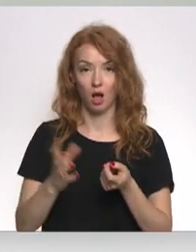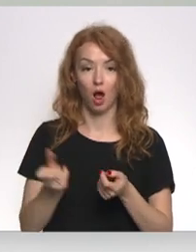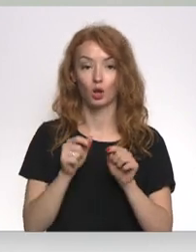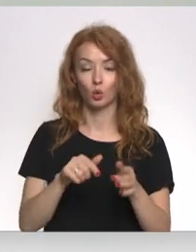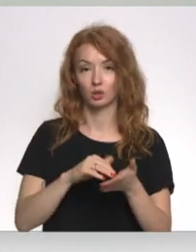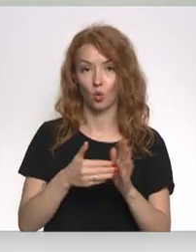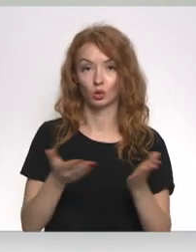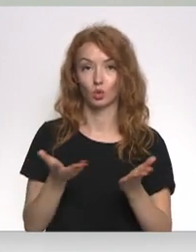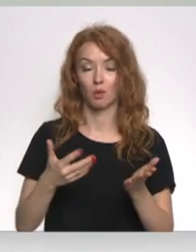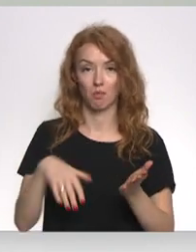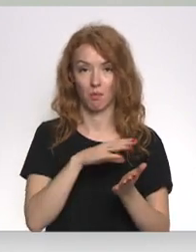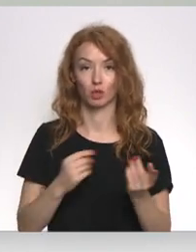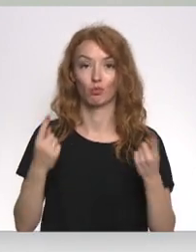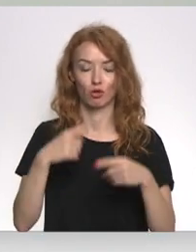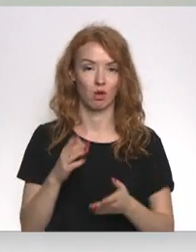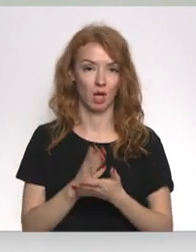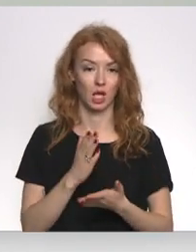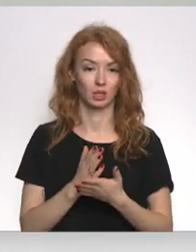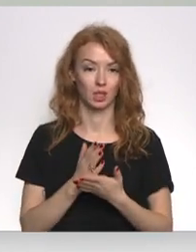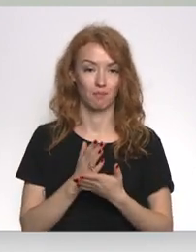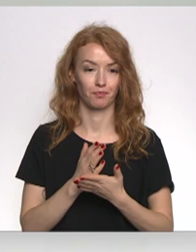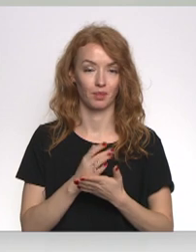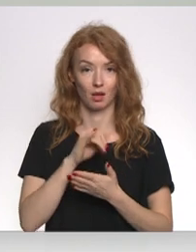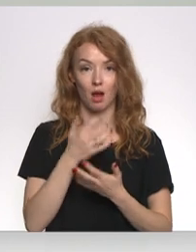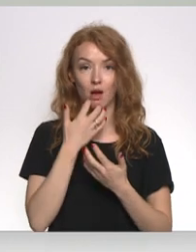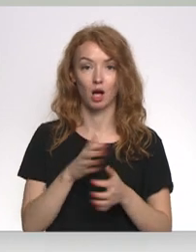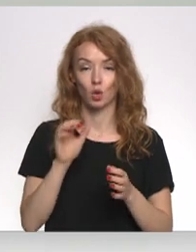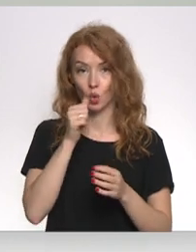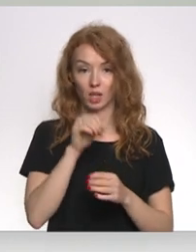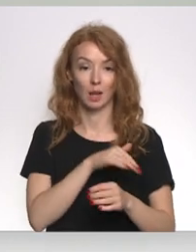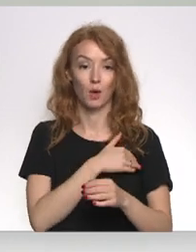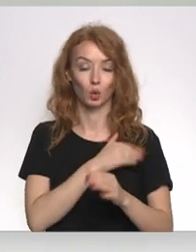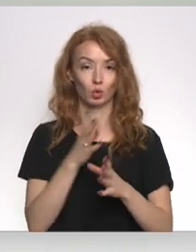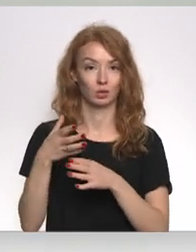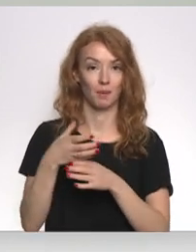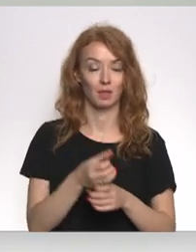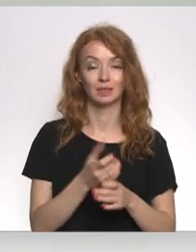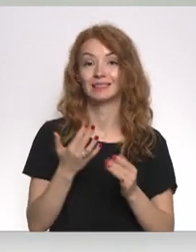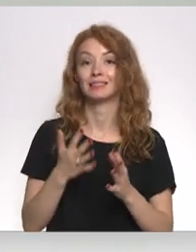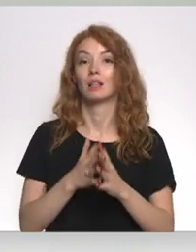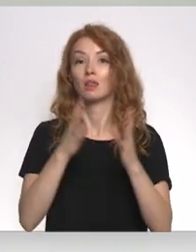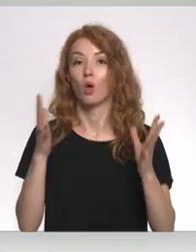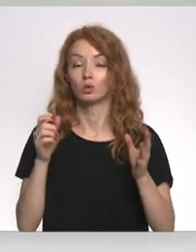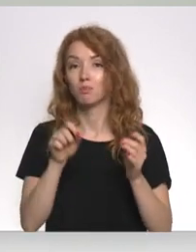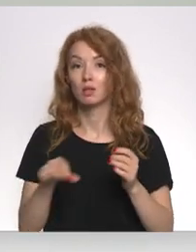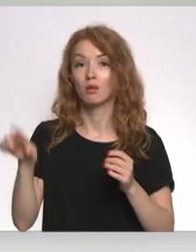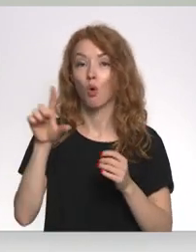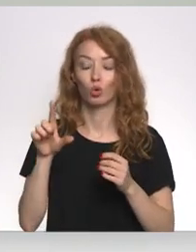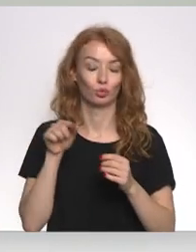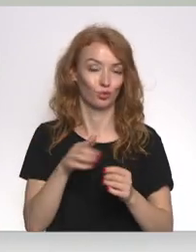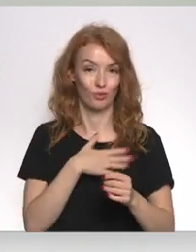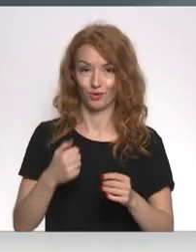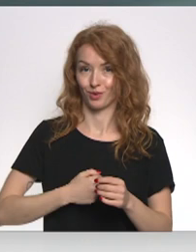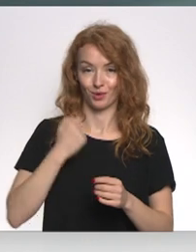situāciju, kurā mēs visi šobrīd atrodamies, tā karstā ūdens temperatūra tiks samazināt. Cik lielā mērā pieaugs to ļoti